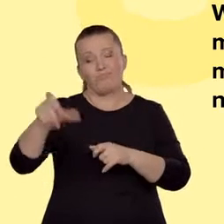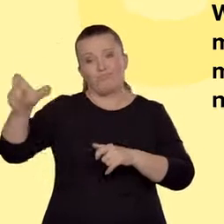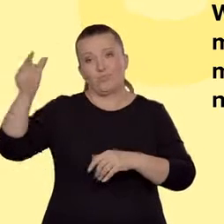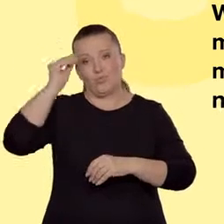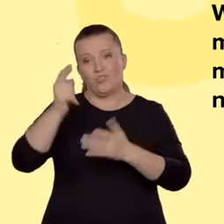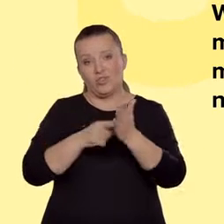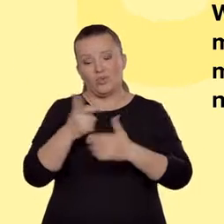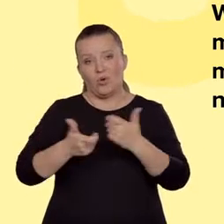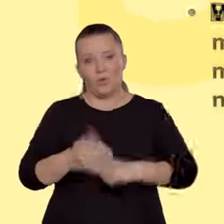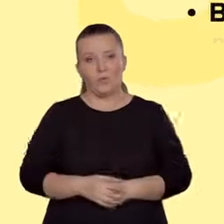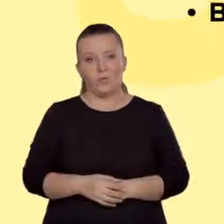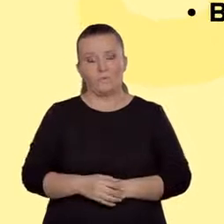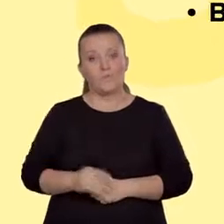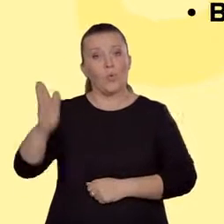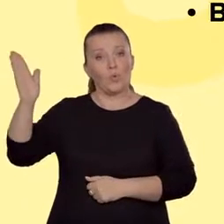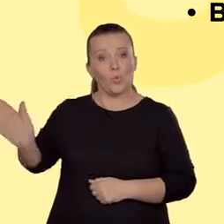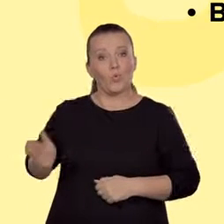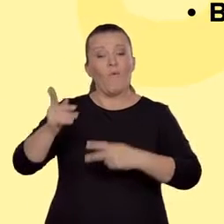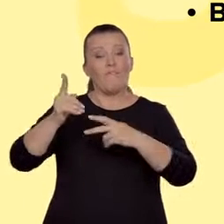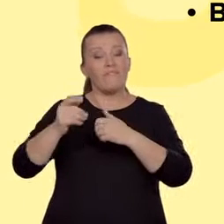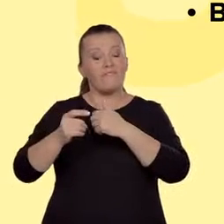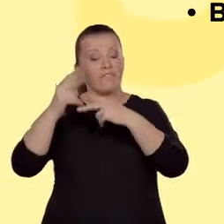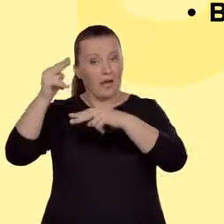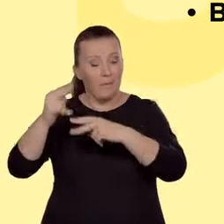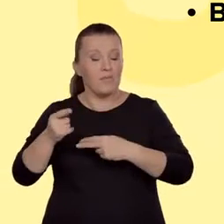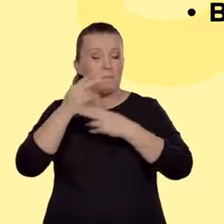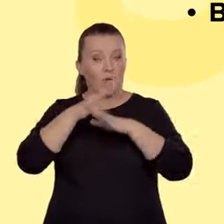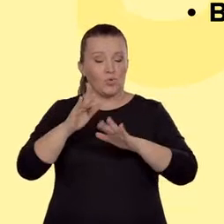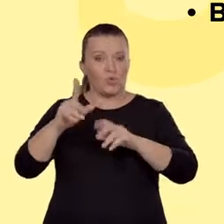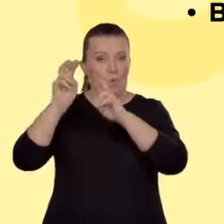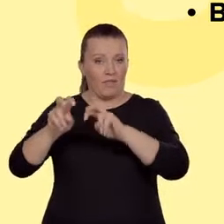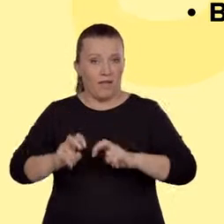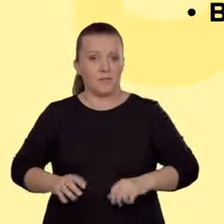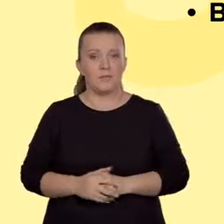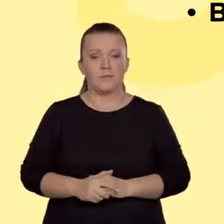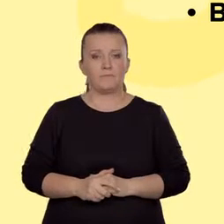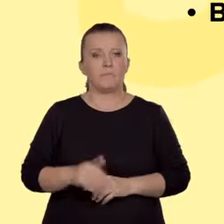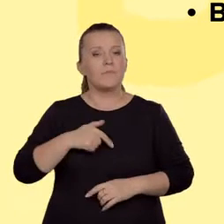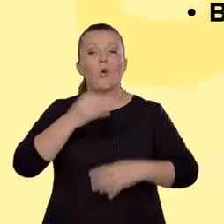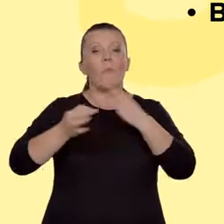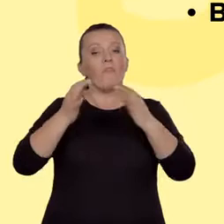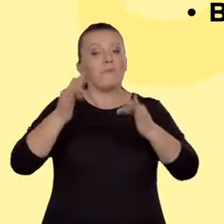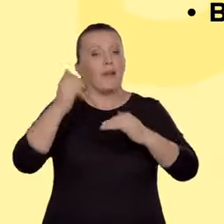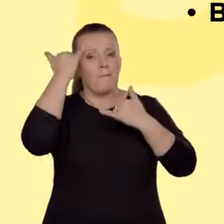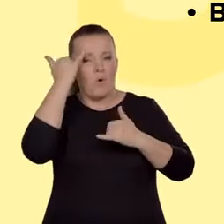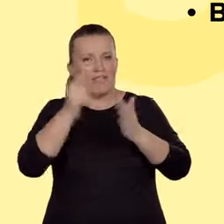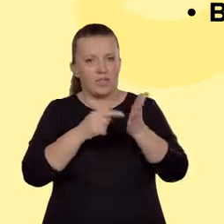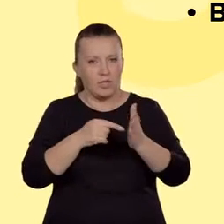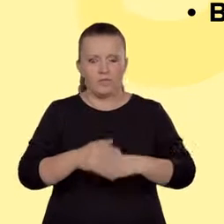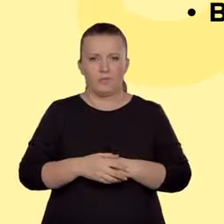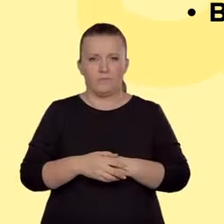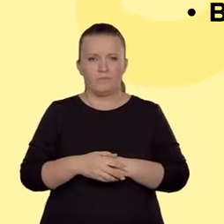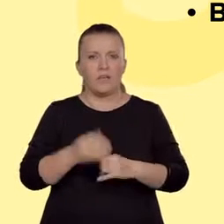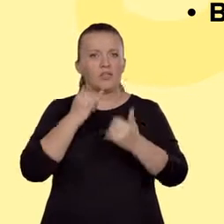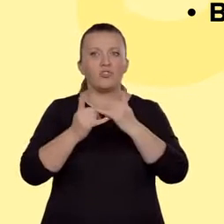funkcjonalizacji analizy. Teraz omówimy typowe błędy. Najczęstszym jest interpretowanie wierszy osobno. Jest to raczej